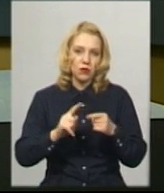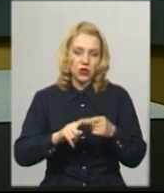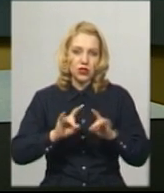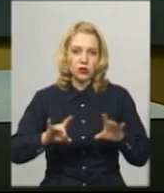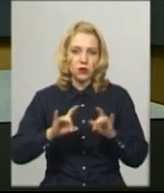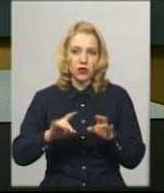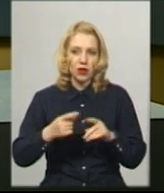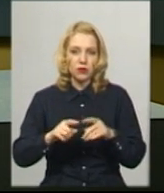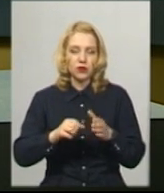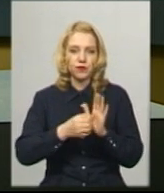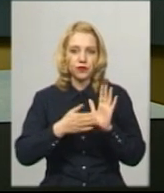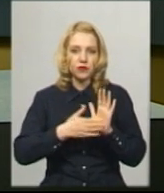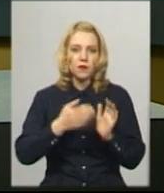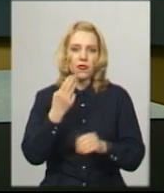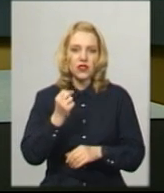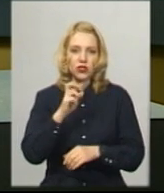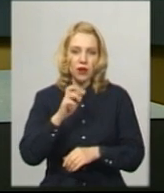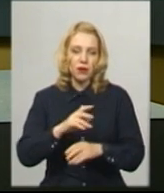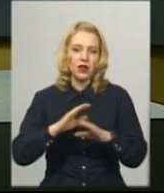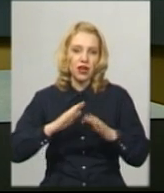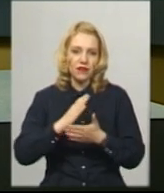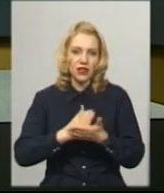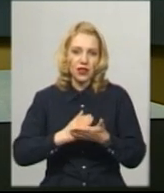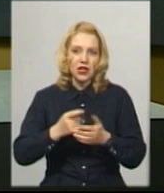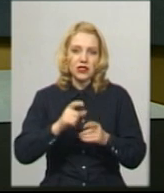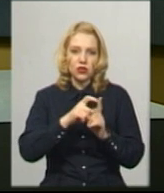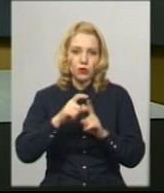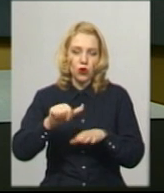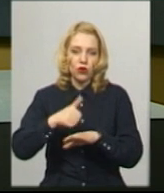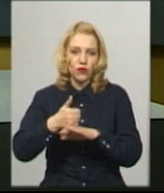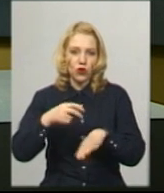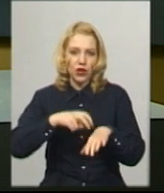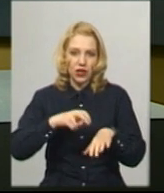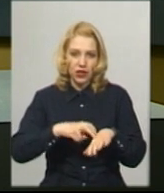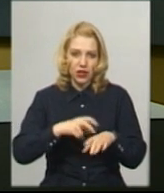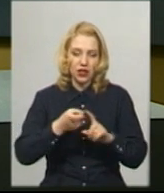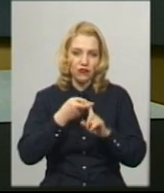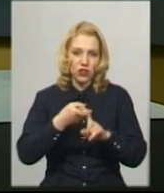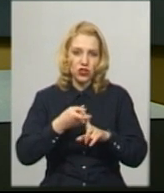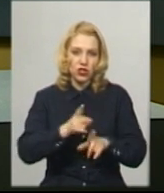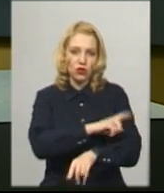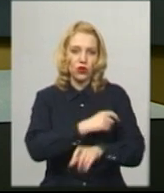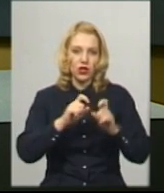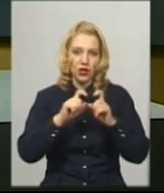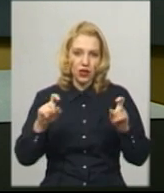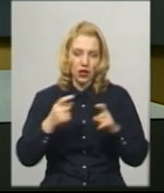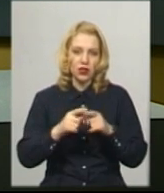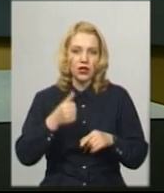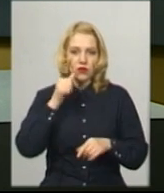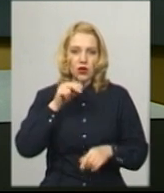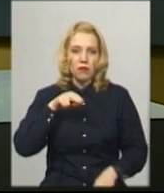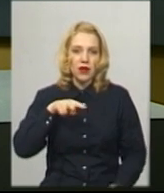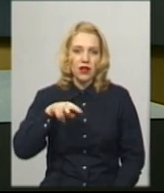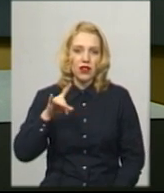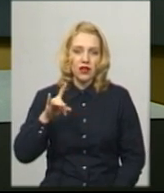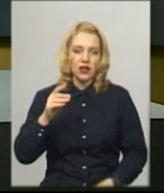з ліквідації надзвичайної ситуації. За словами головної лікарки Хмельницької інфекційної лікарні Оксани Підубної, вчора ПЛР-тест